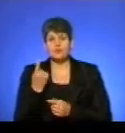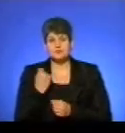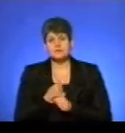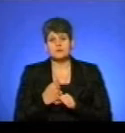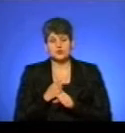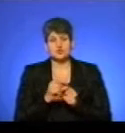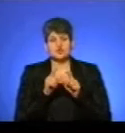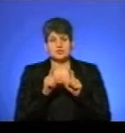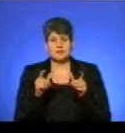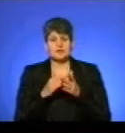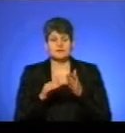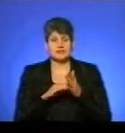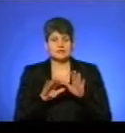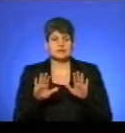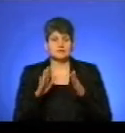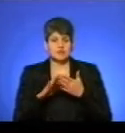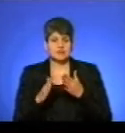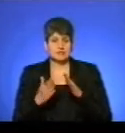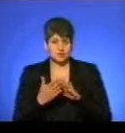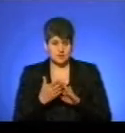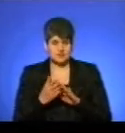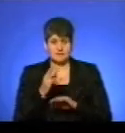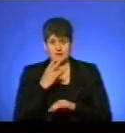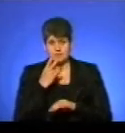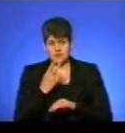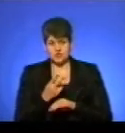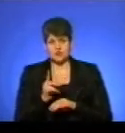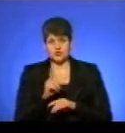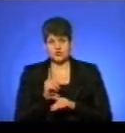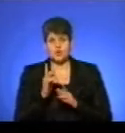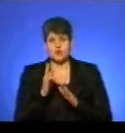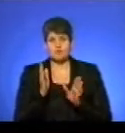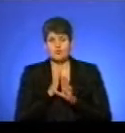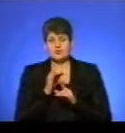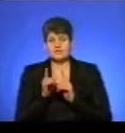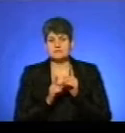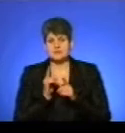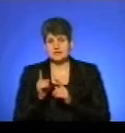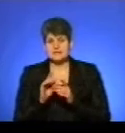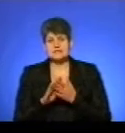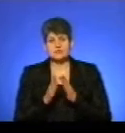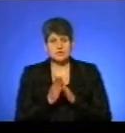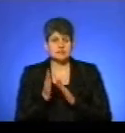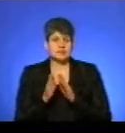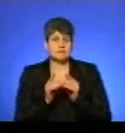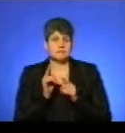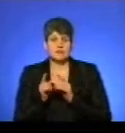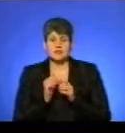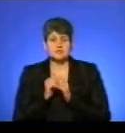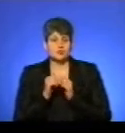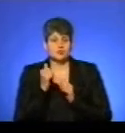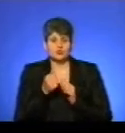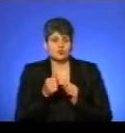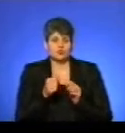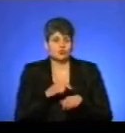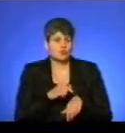штаб з ліквідацією надзвичайної ситуації. Ви бачите, що погода змінюється, і ситуація змінюється щогодини. Наскільки